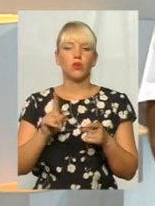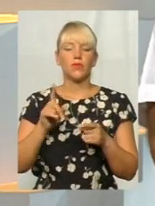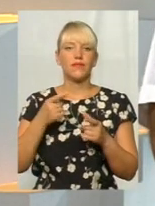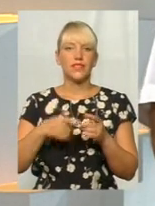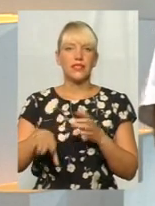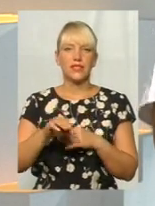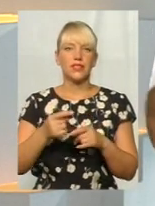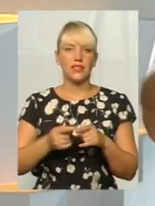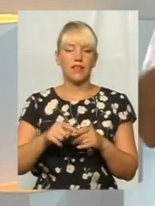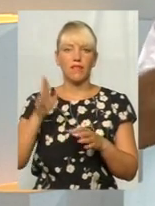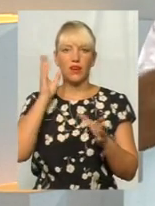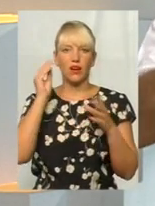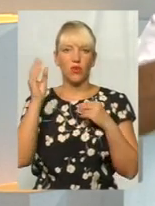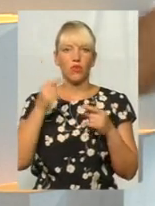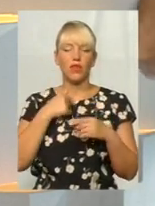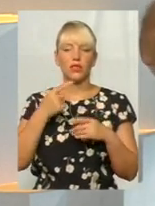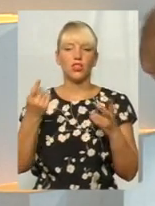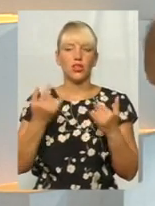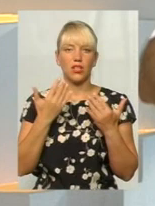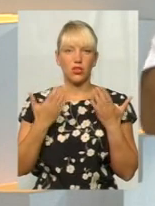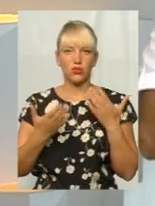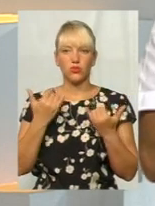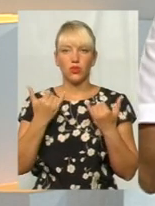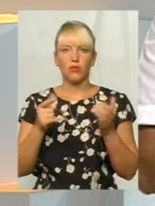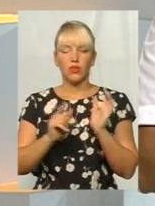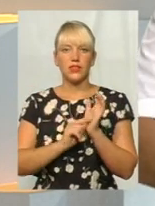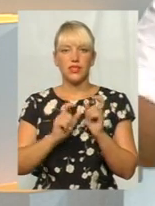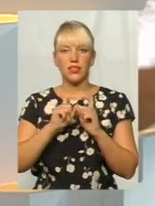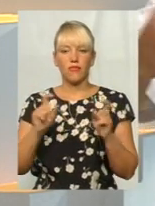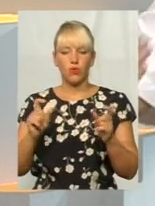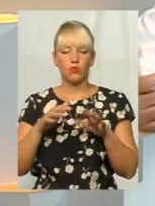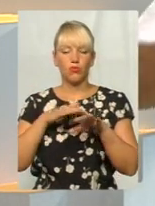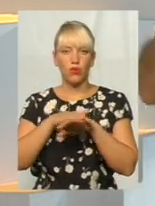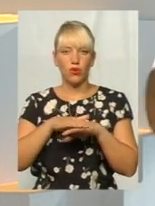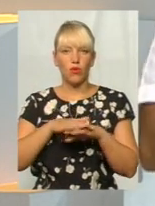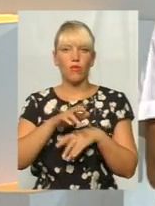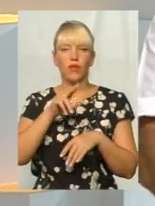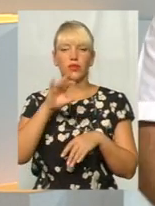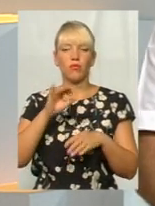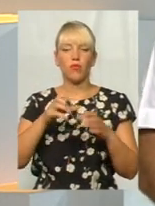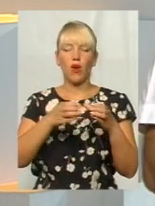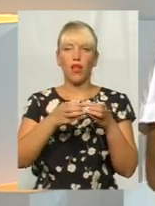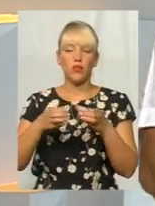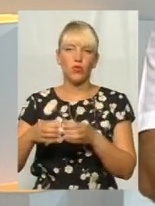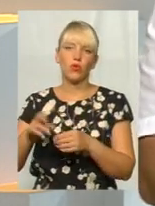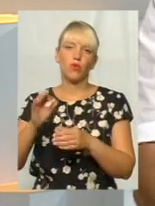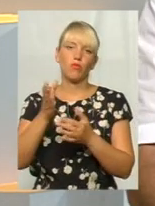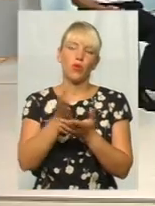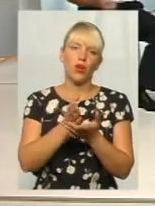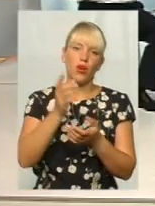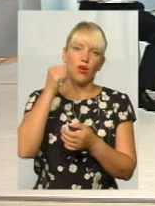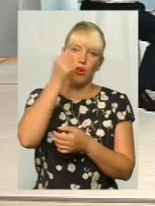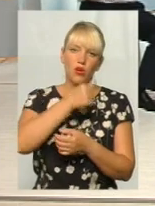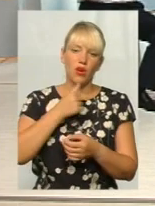ну, сьогодні, скажімо, пенсійний фонд навіть прорахувати по категоріям, по рокам виходу, які пенсії, які мали страховий, чи це